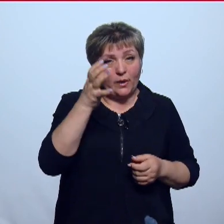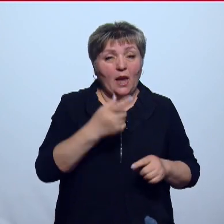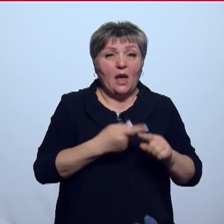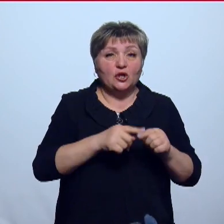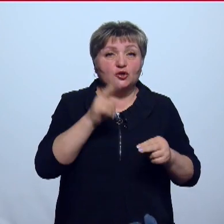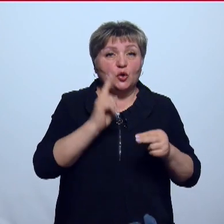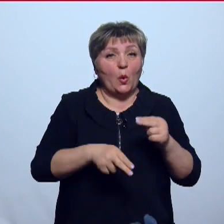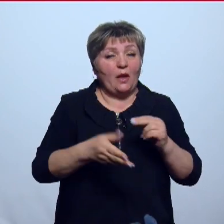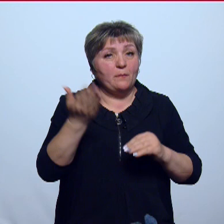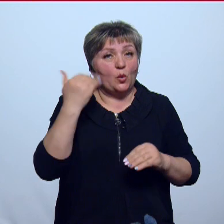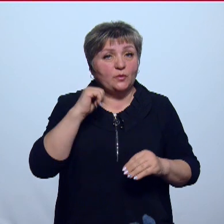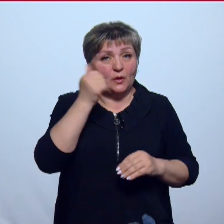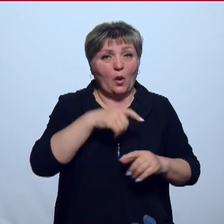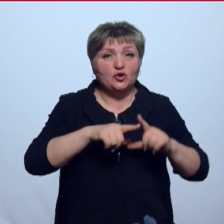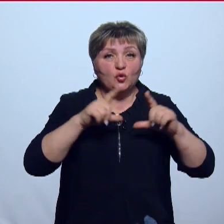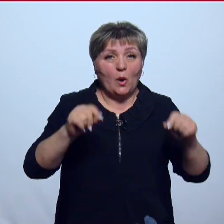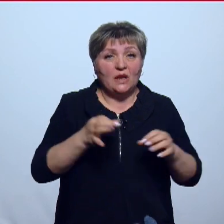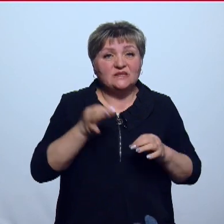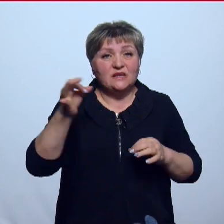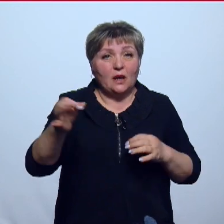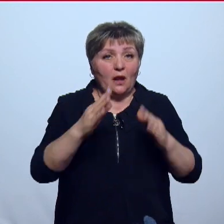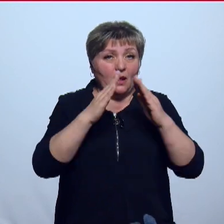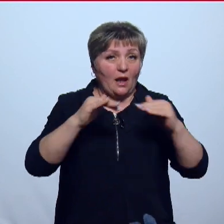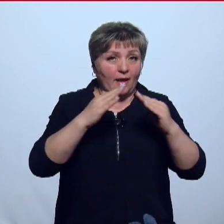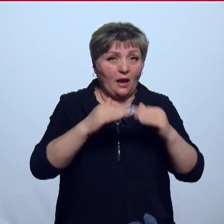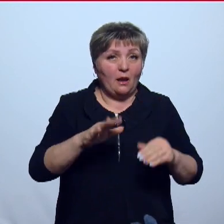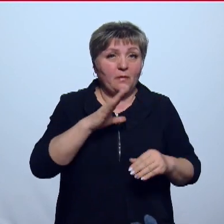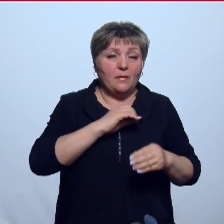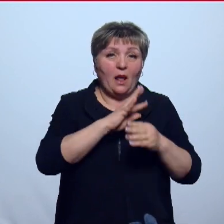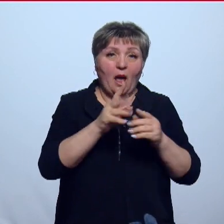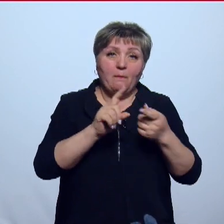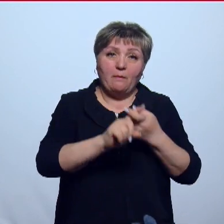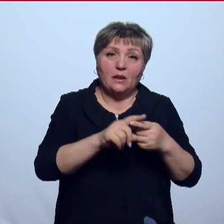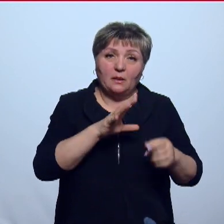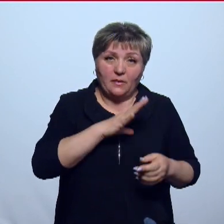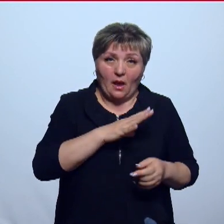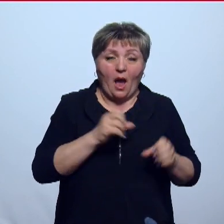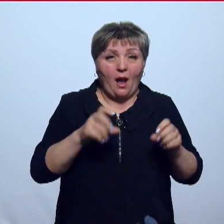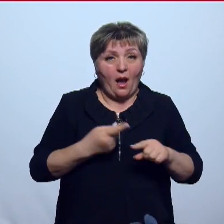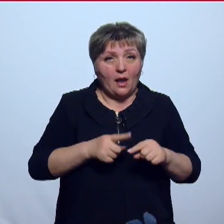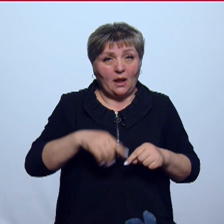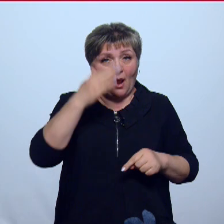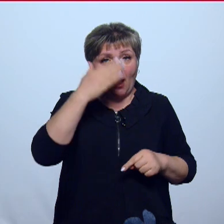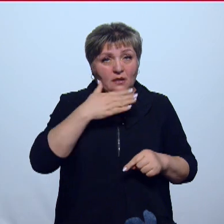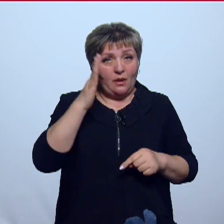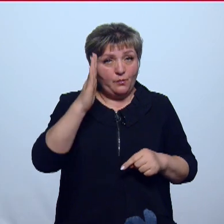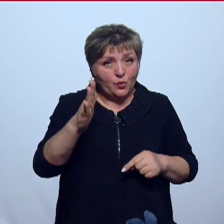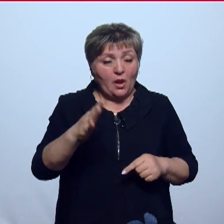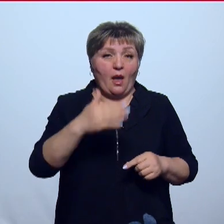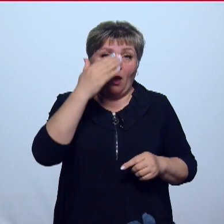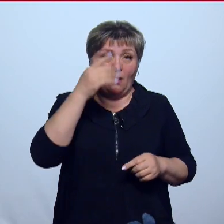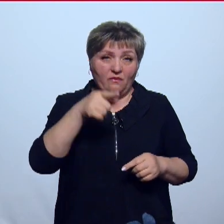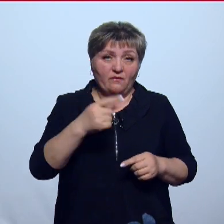году сроки и условия отдыха в пришкольных и загородных лагерях скорректировала пандемия. Какой будет эта летняя кампания, выяснила Елена